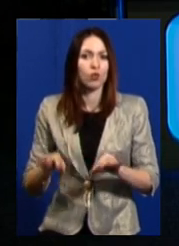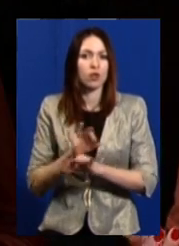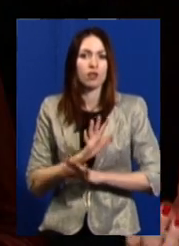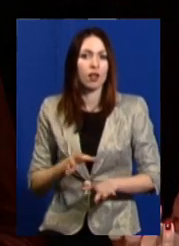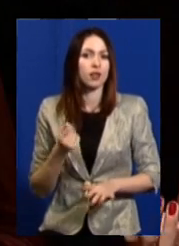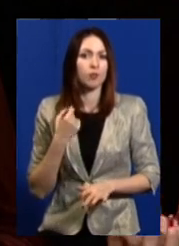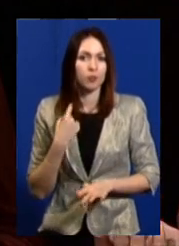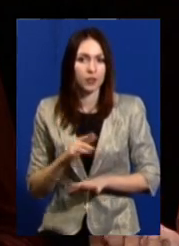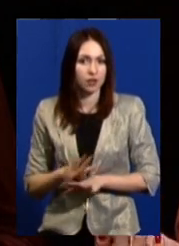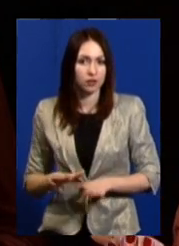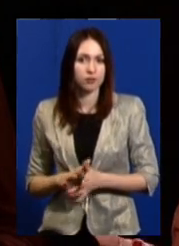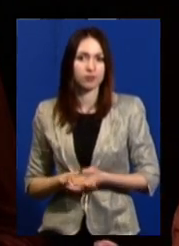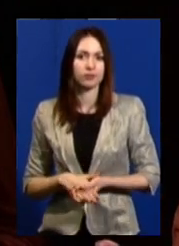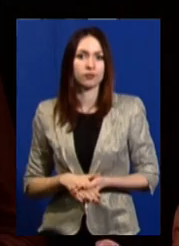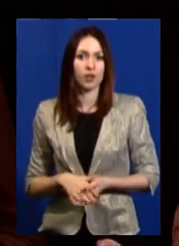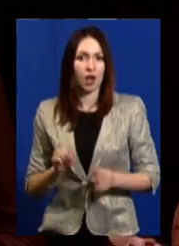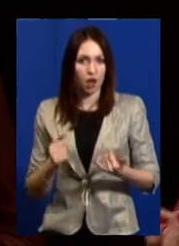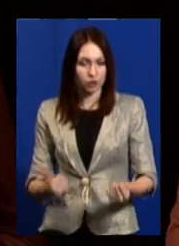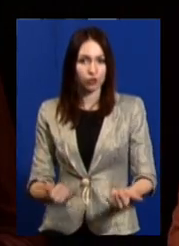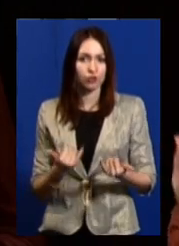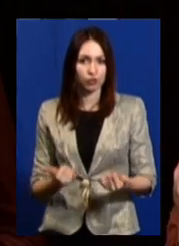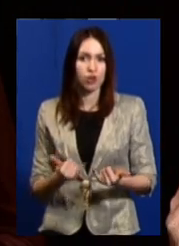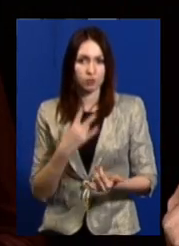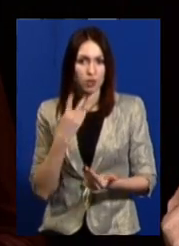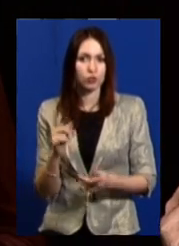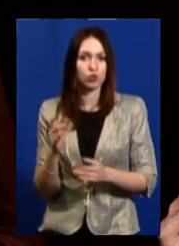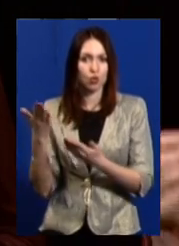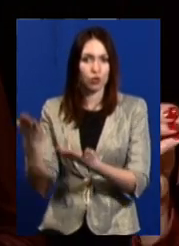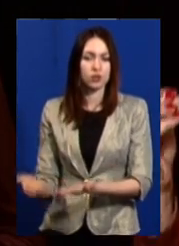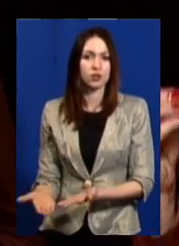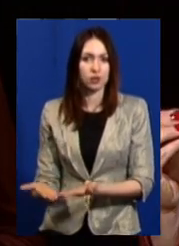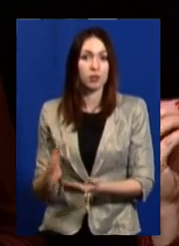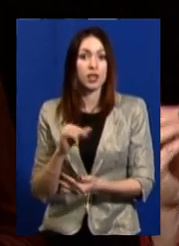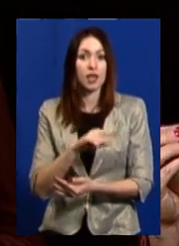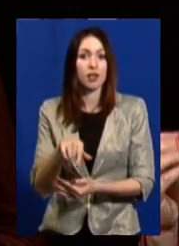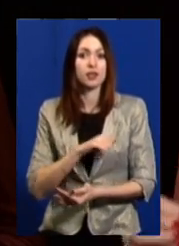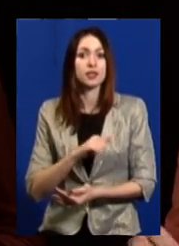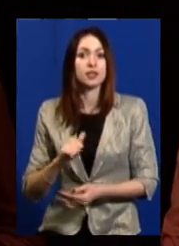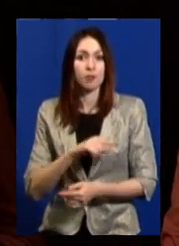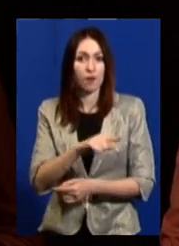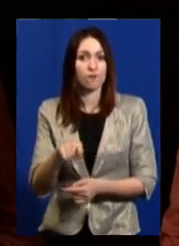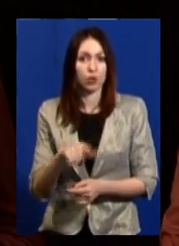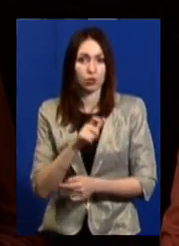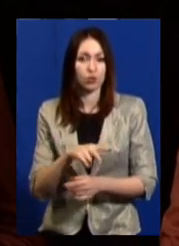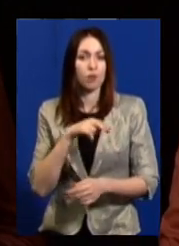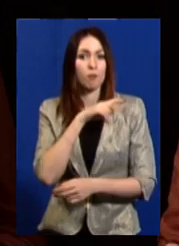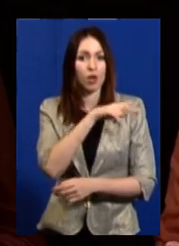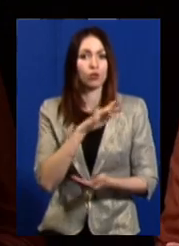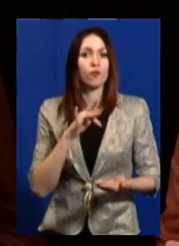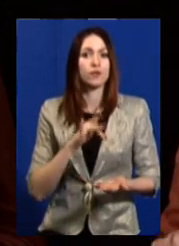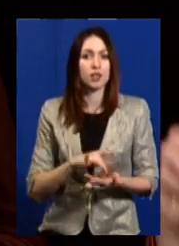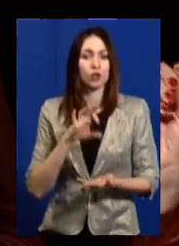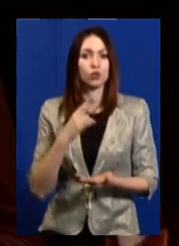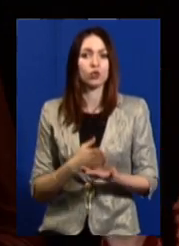не вживав алкоголю, а на даний час подивитися, що з ним відбувається. І вони саме, вони підуть до Центру